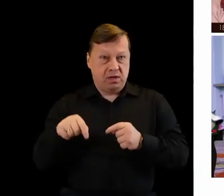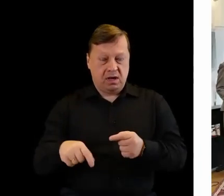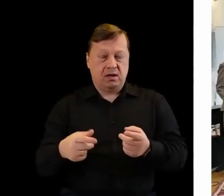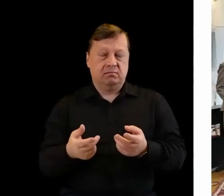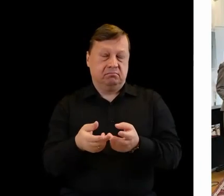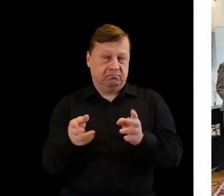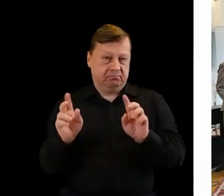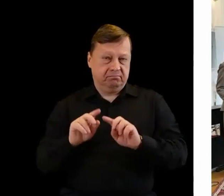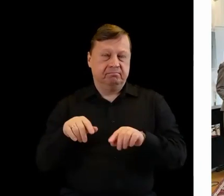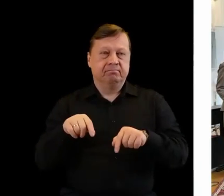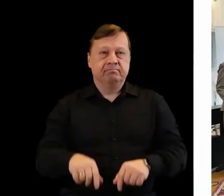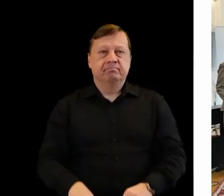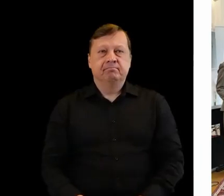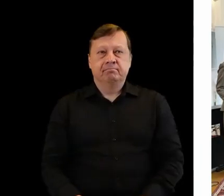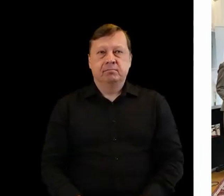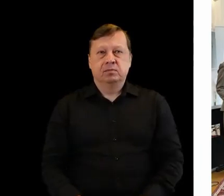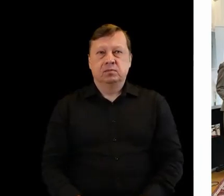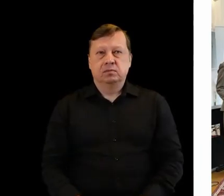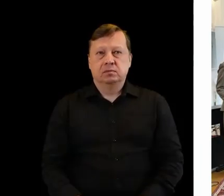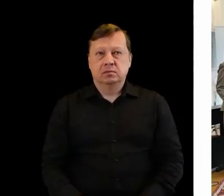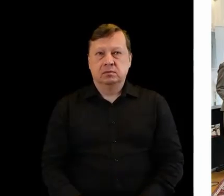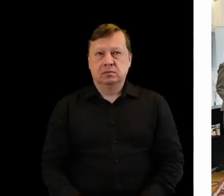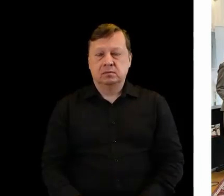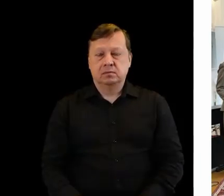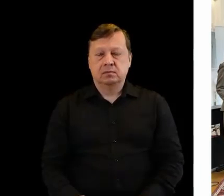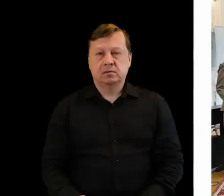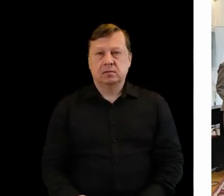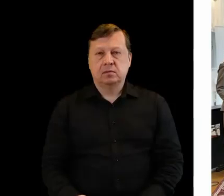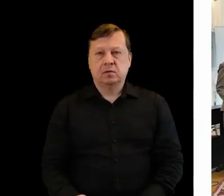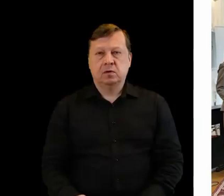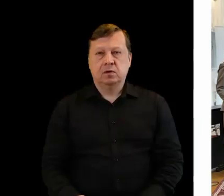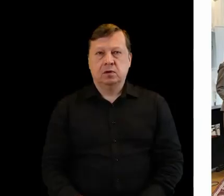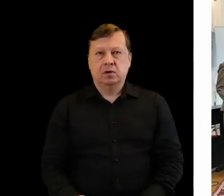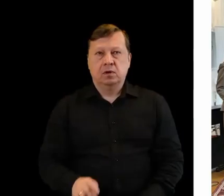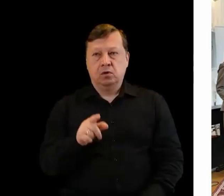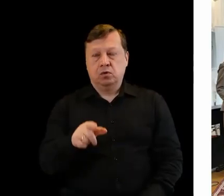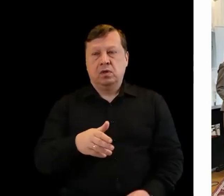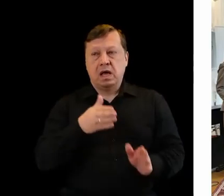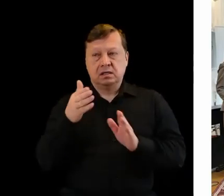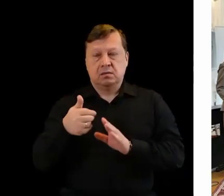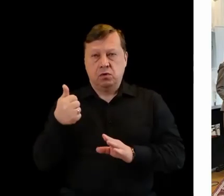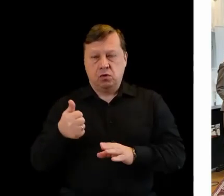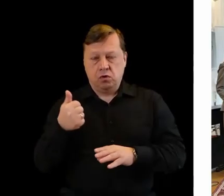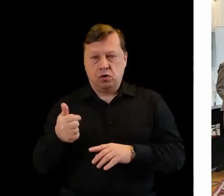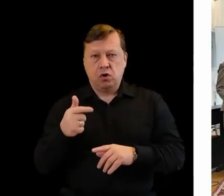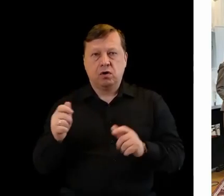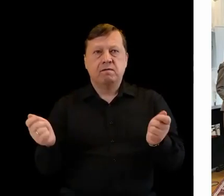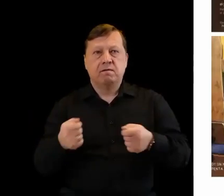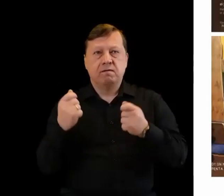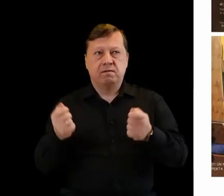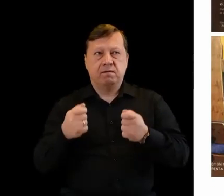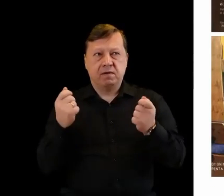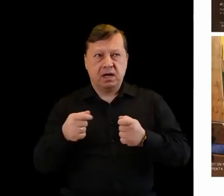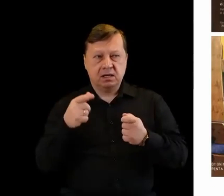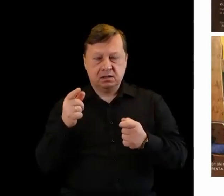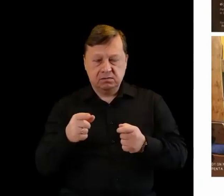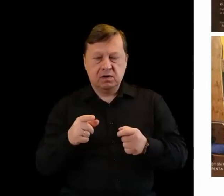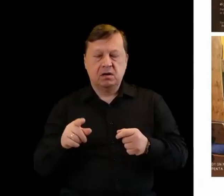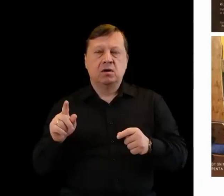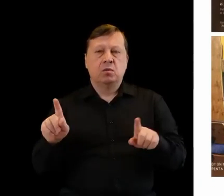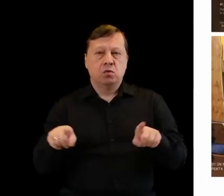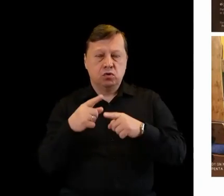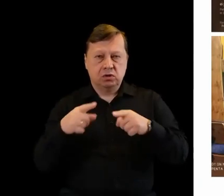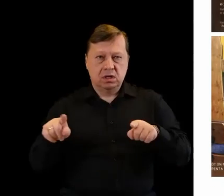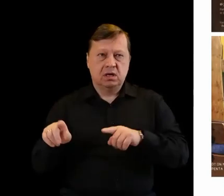Patria, o który zawnioskowaliśmy. Tutaj mamy kolejny rok. Festiwal Muzyki Organowej Kameralnej.